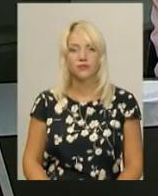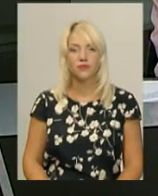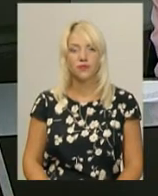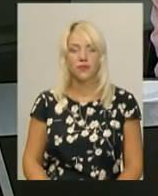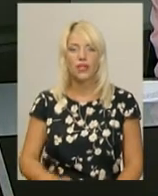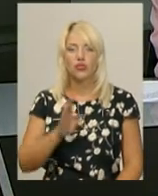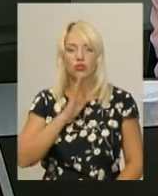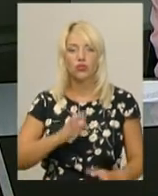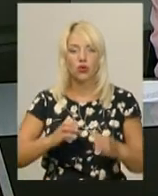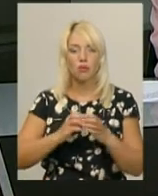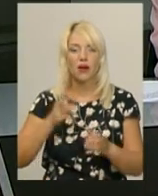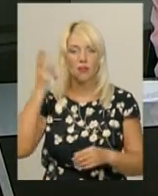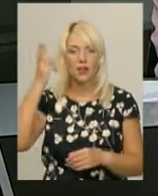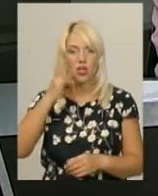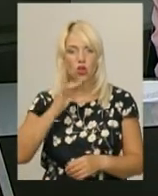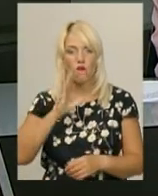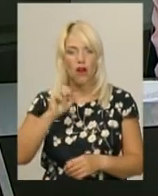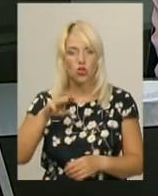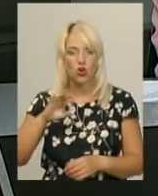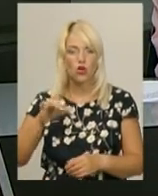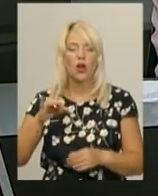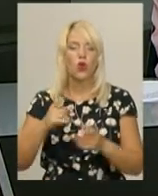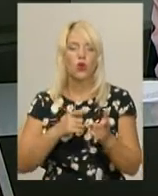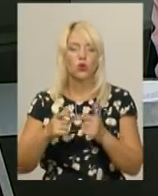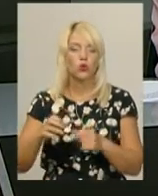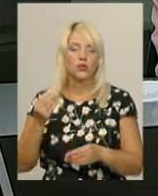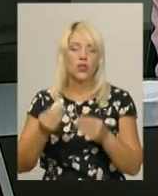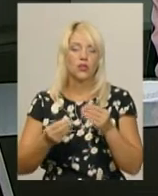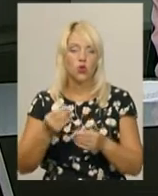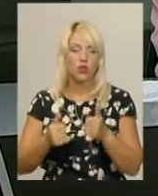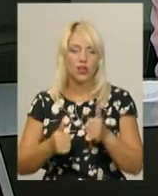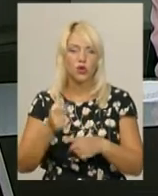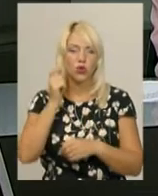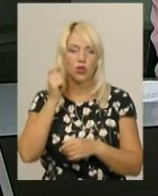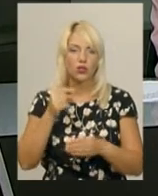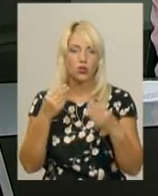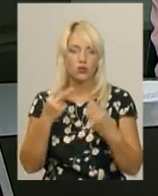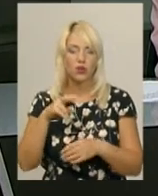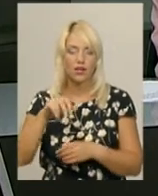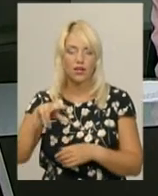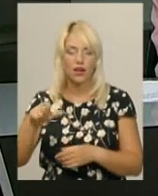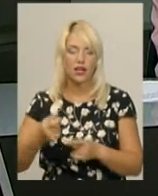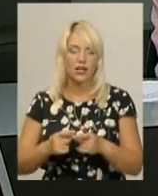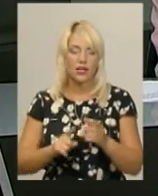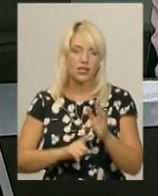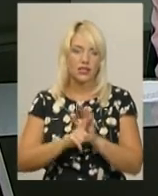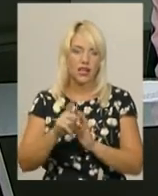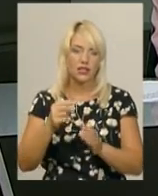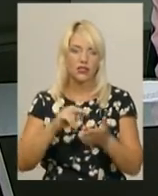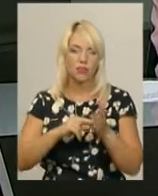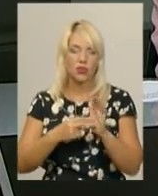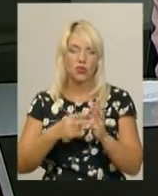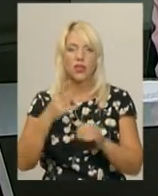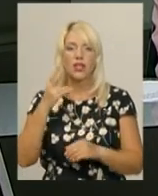Жіноча команда «Хмельницького новатора» готується до ігор в українській суперлізі. Її старт запланований на вересень. Про це